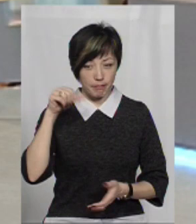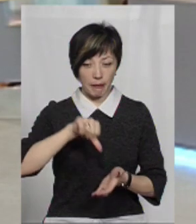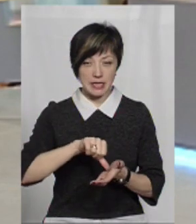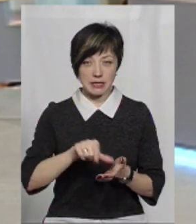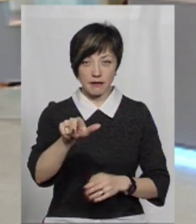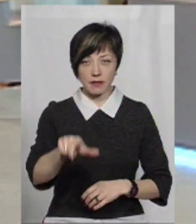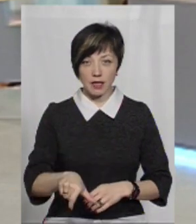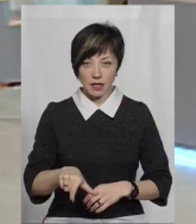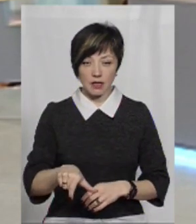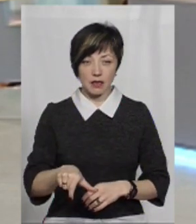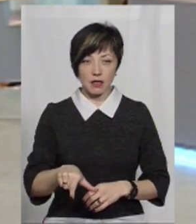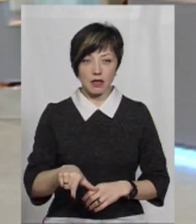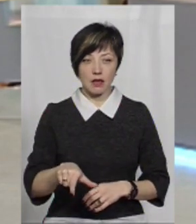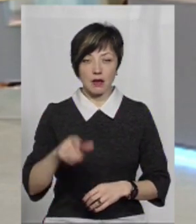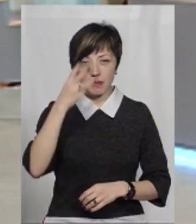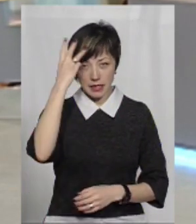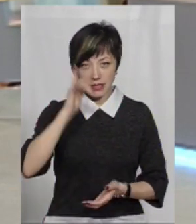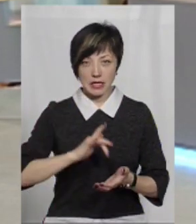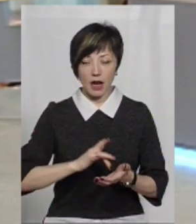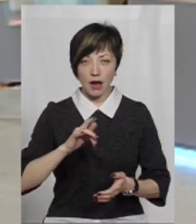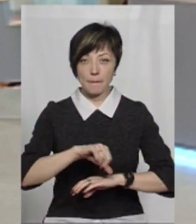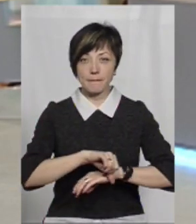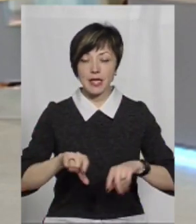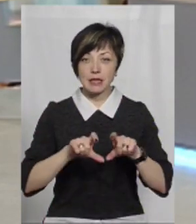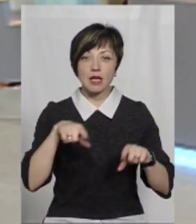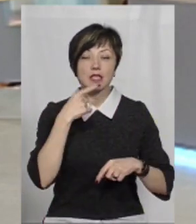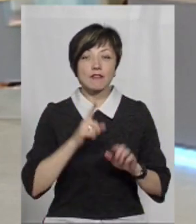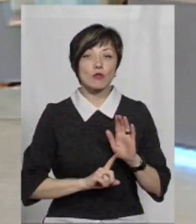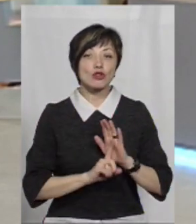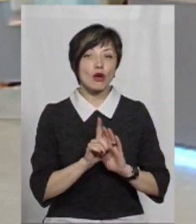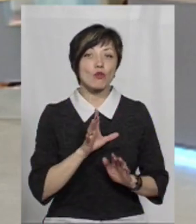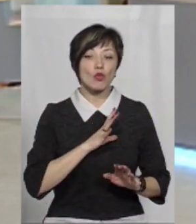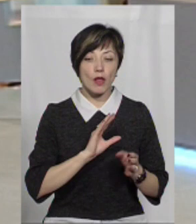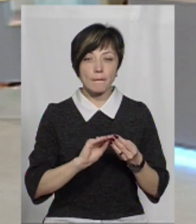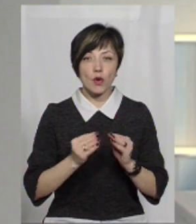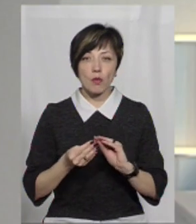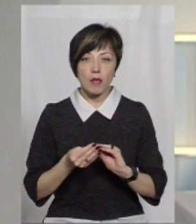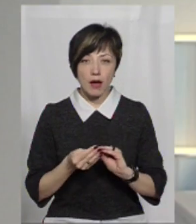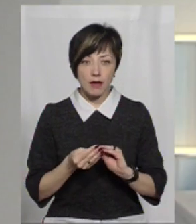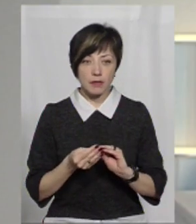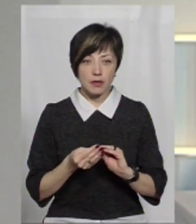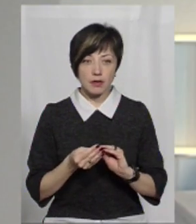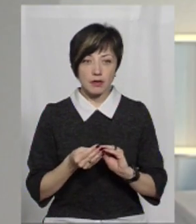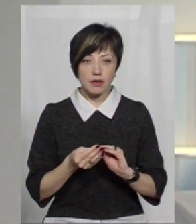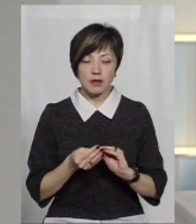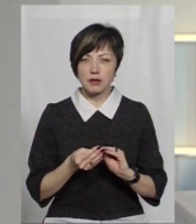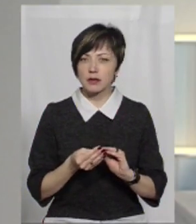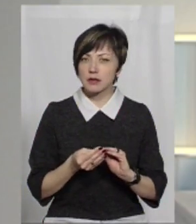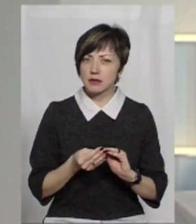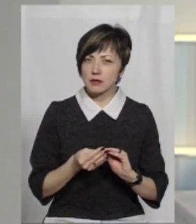поста, Хмельницький центральний, казав, що на початку були проблеми із каталогом шваки.